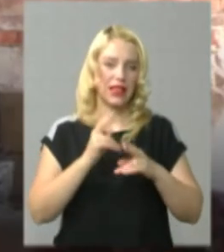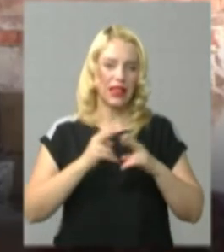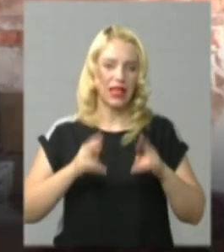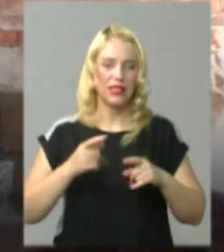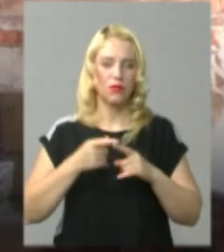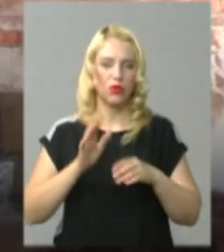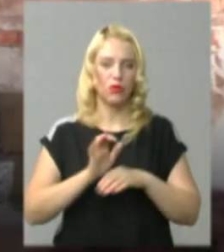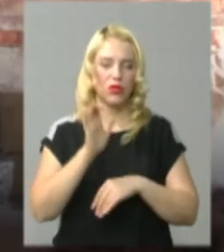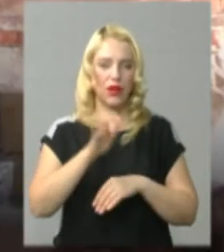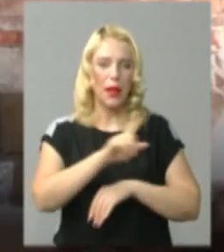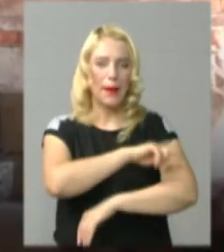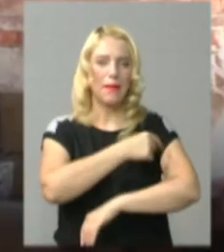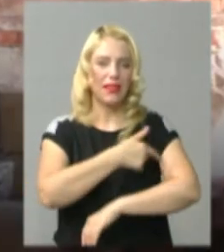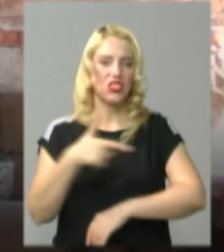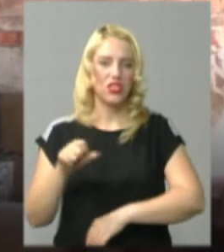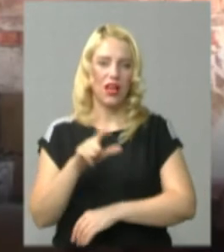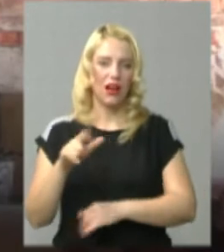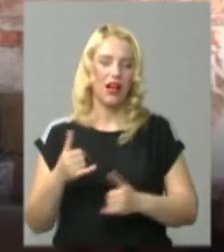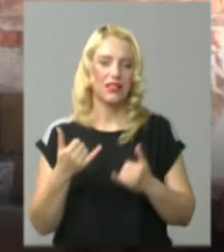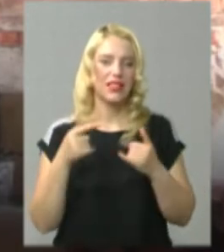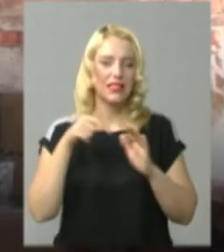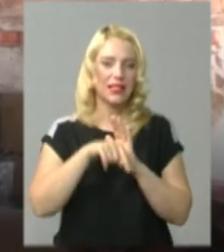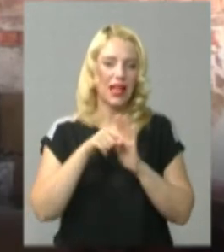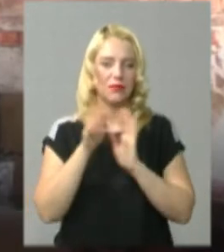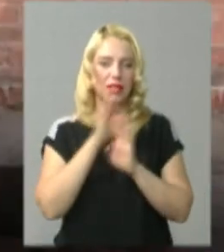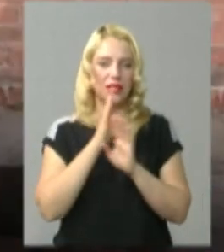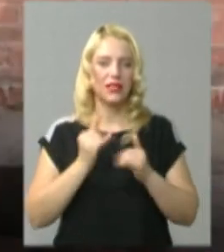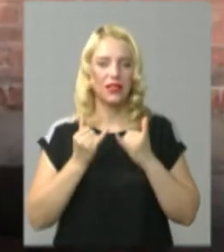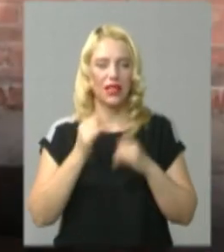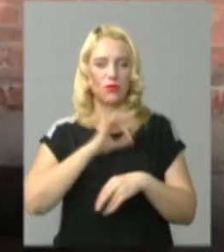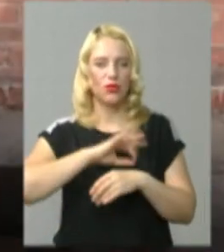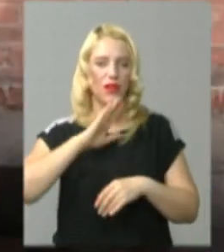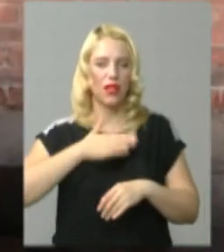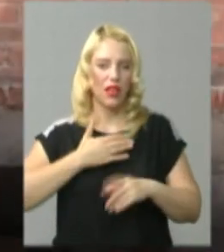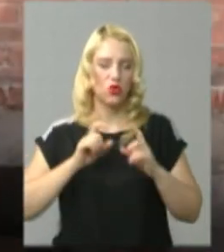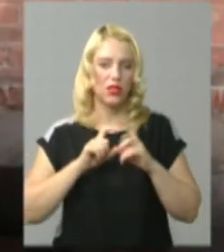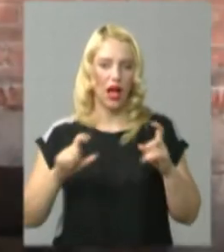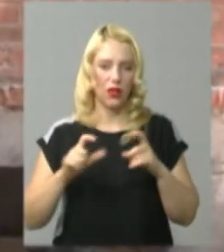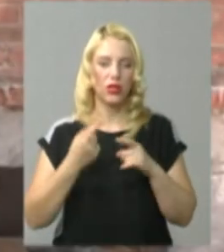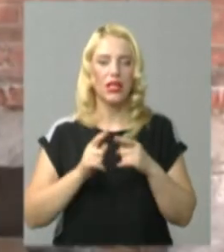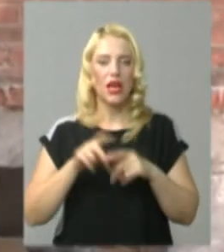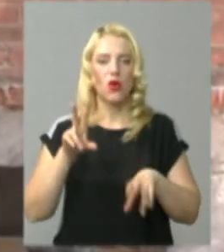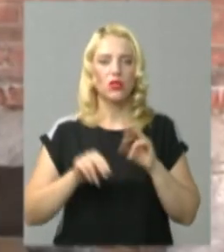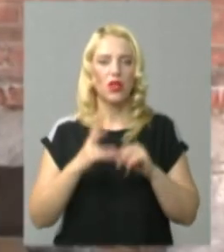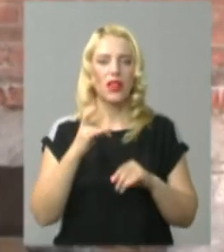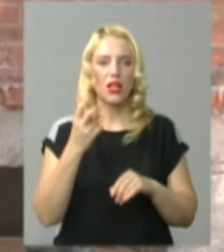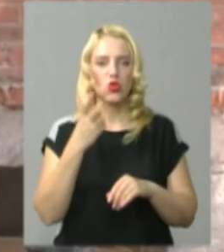гази, а саме кисень, для споживання нашого закладу. Потужність розрахована на 150